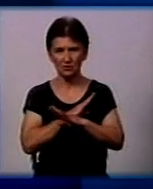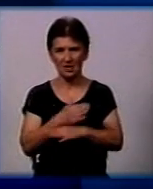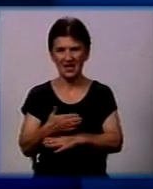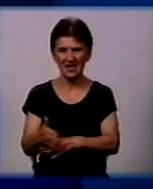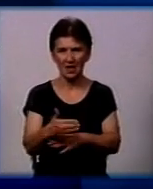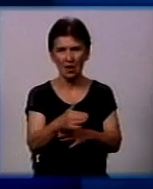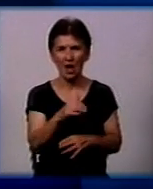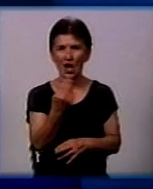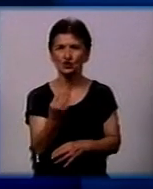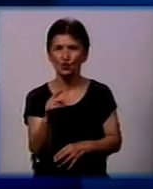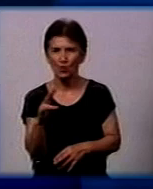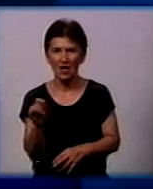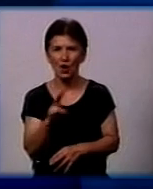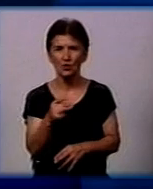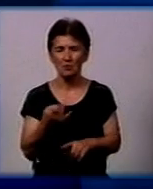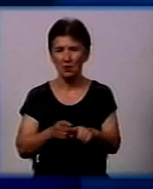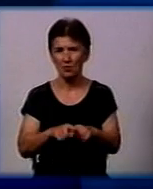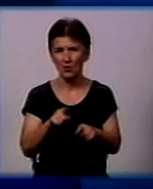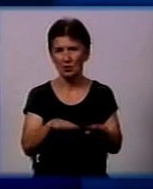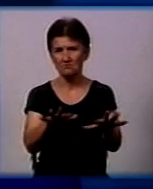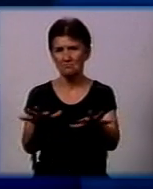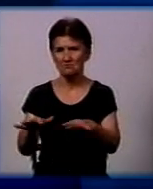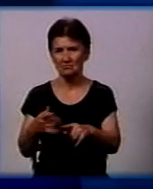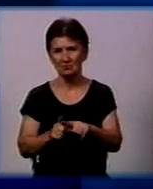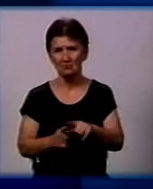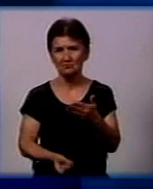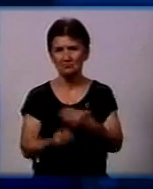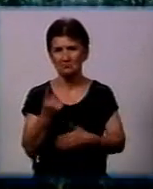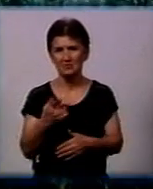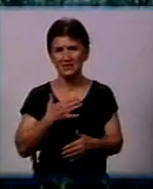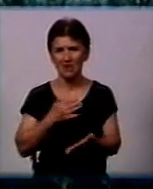біля мури, щуки, коропи. На місці події побувала Ольга Проценко.